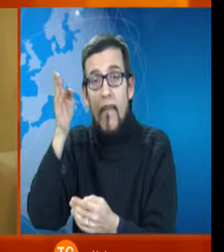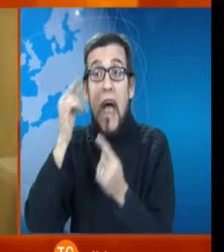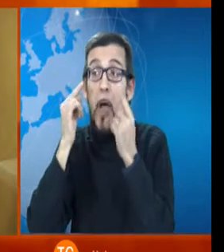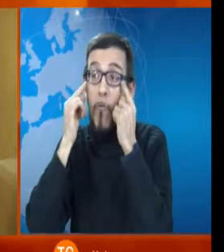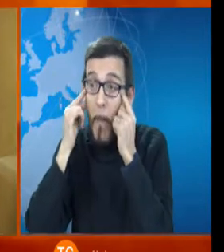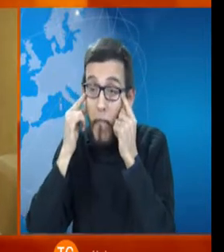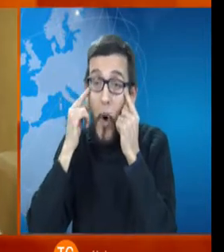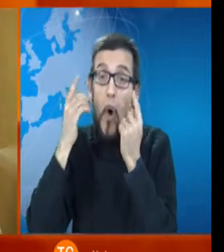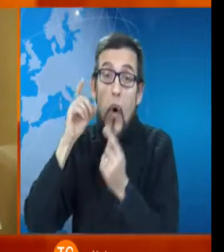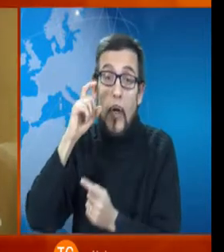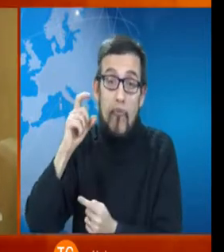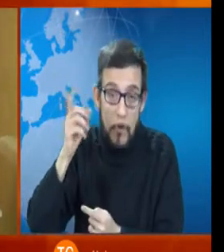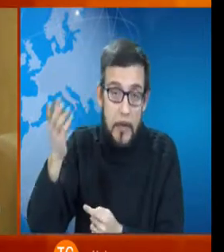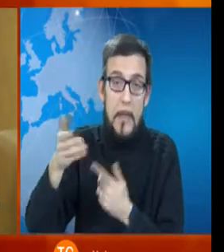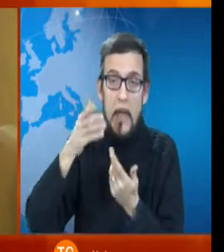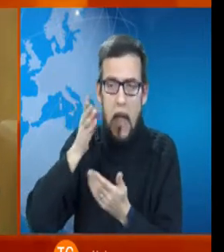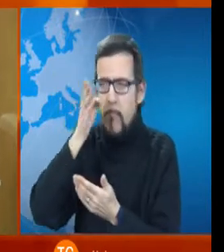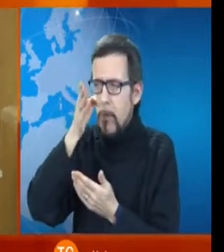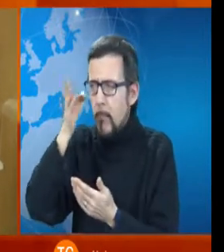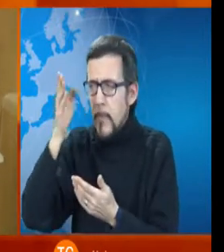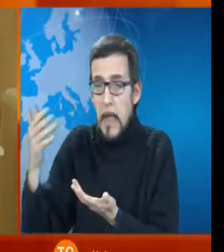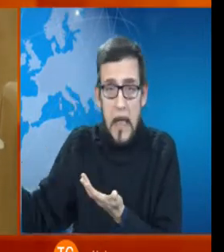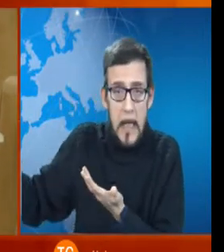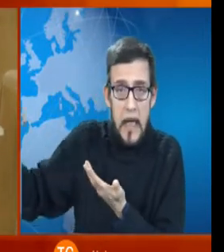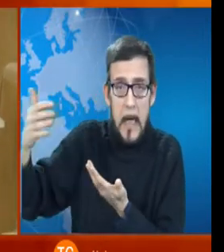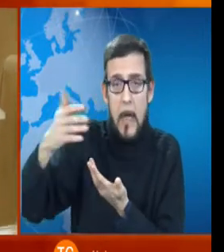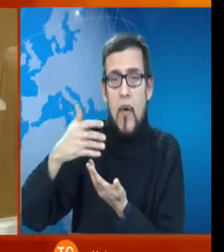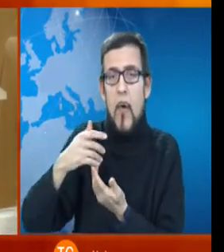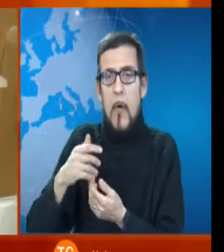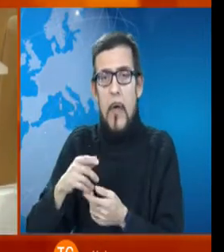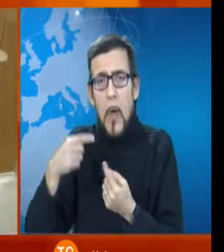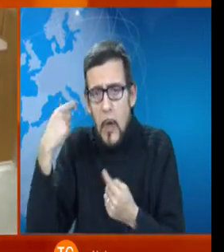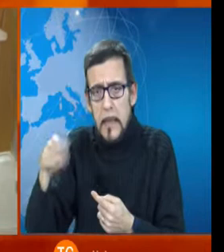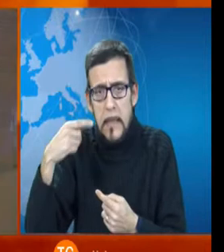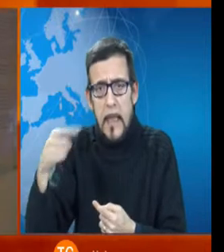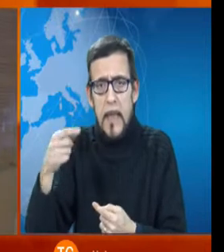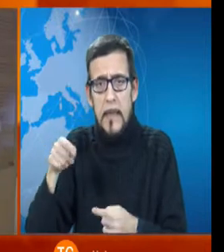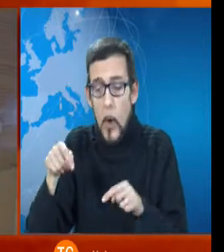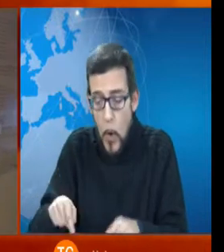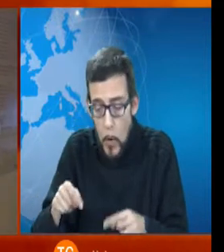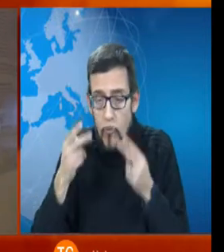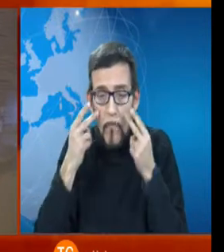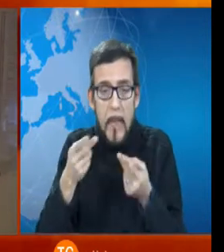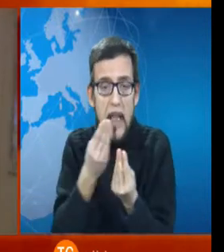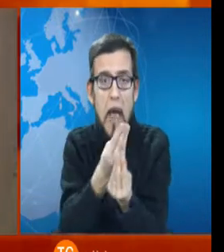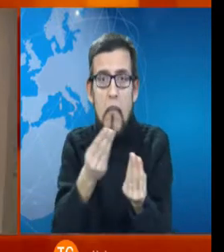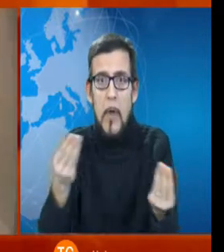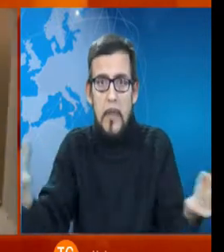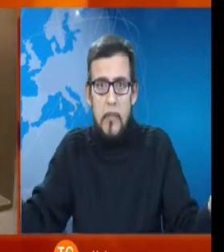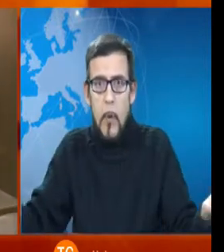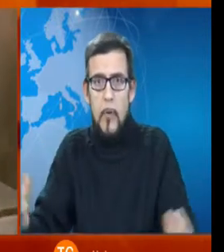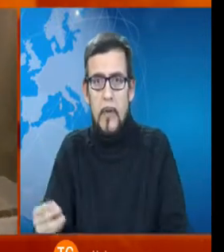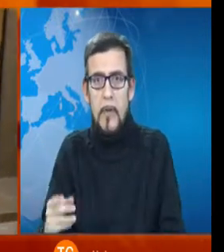Cina a raccogliere oggetti d'arte gli stessi che oggi vediamo esposti in Cittadella dei